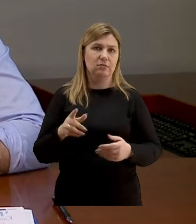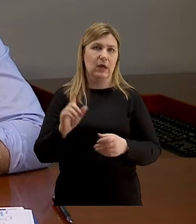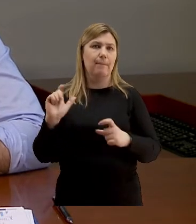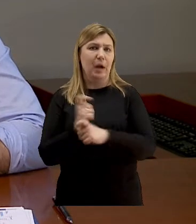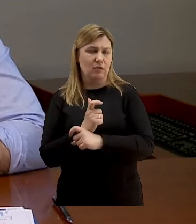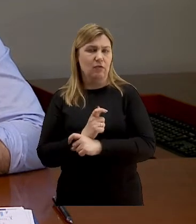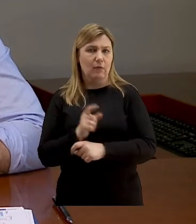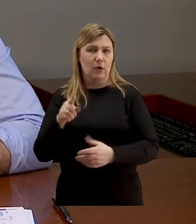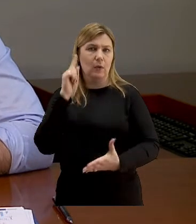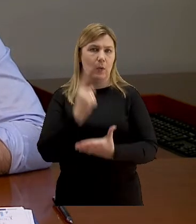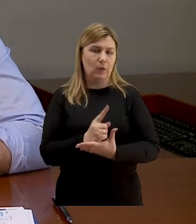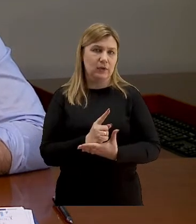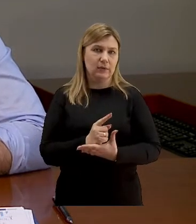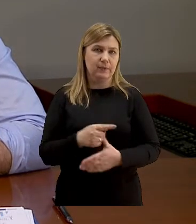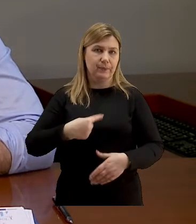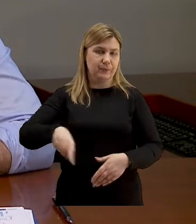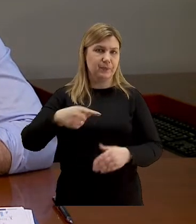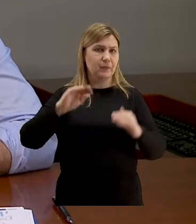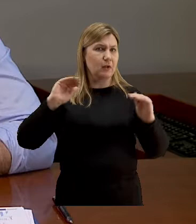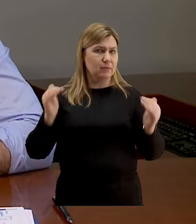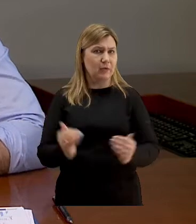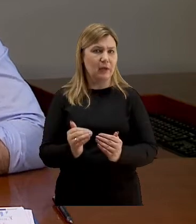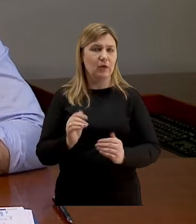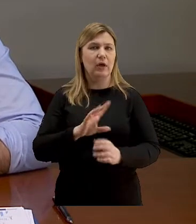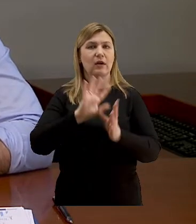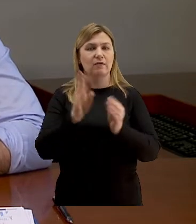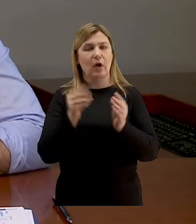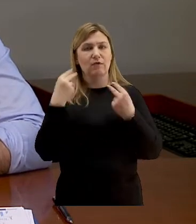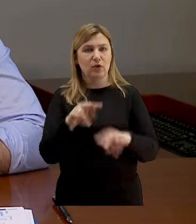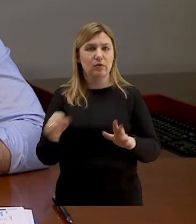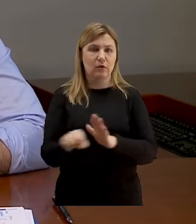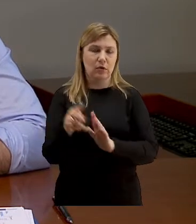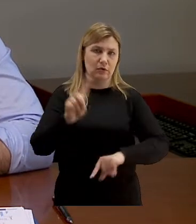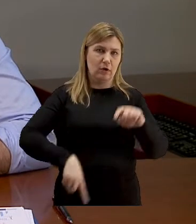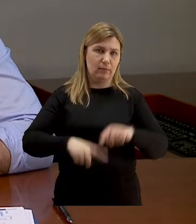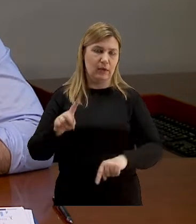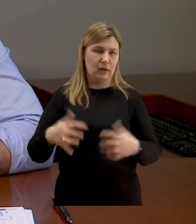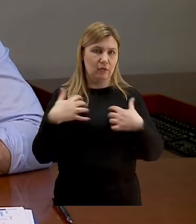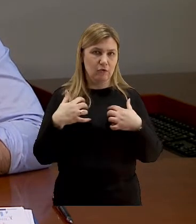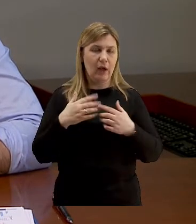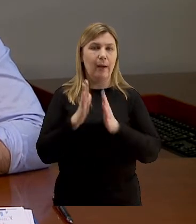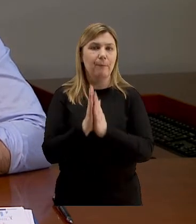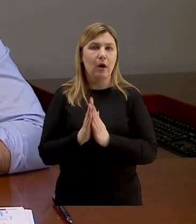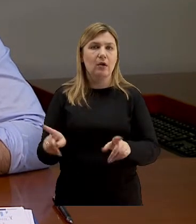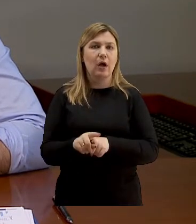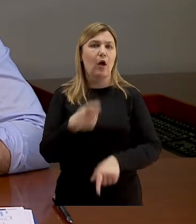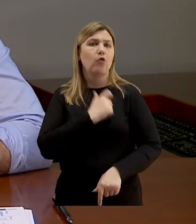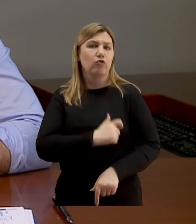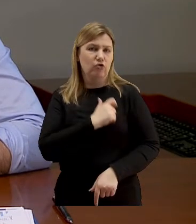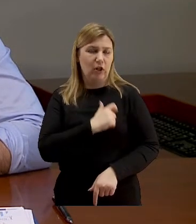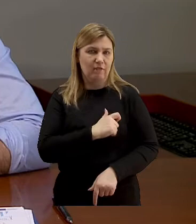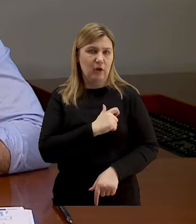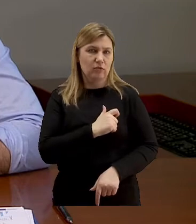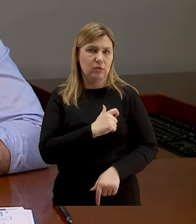to w najbliższych dniach opanować i wszyscy wrócimy do normalnego funkcjonowania ale apeluję też o życzliwość o takie